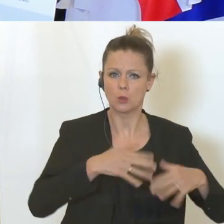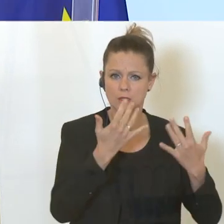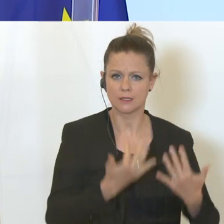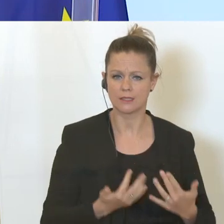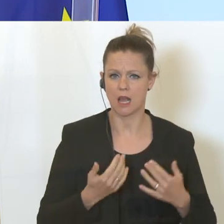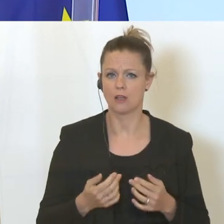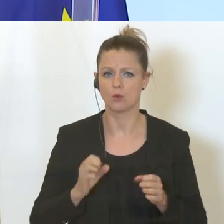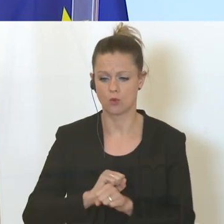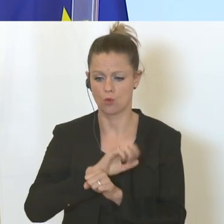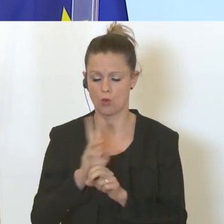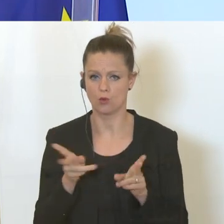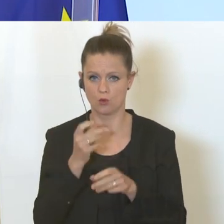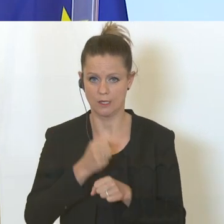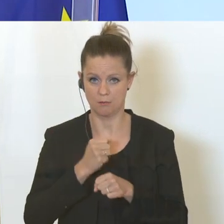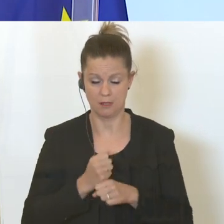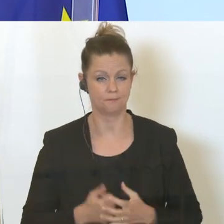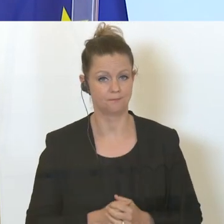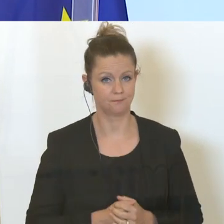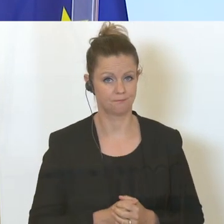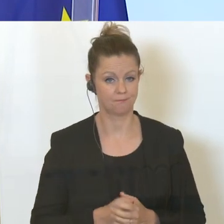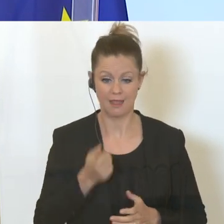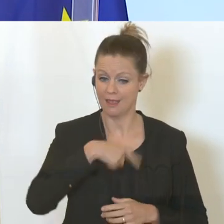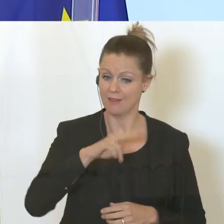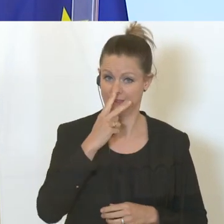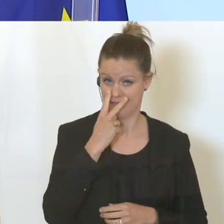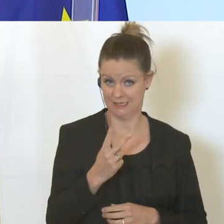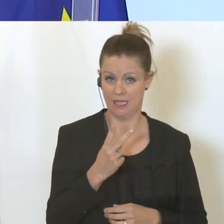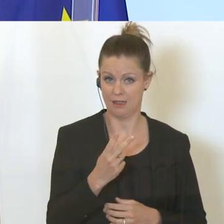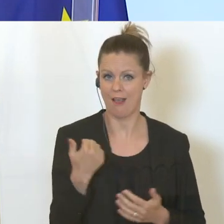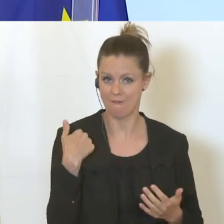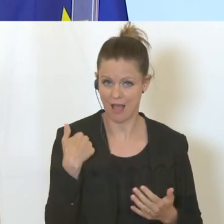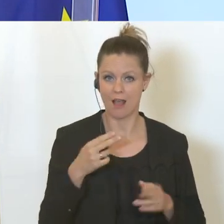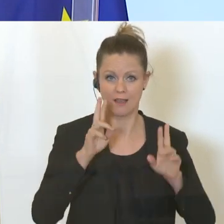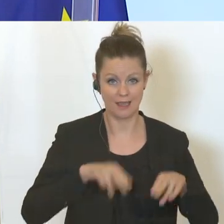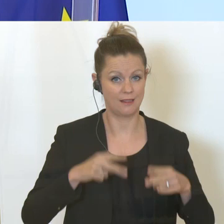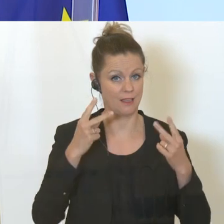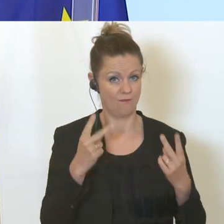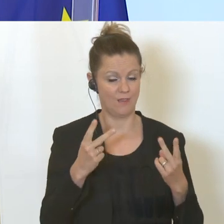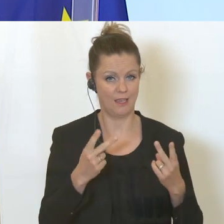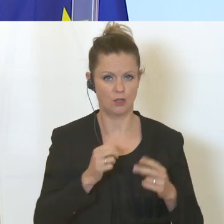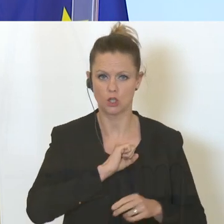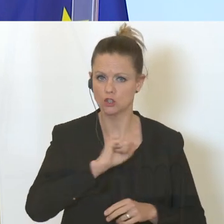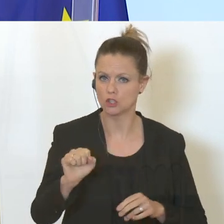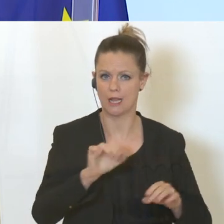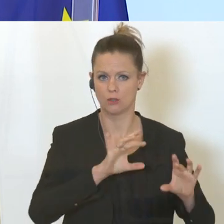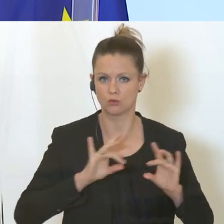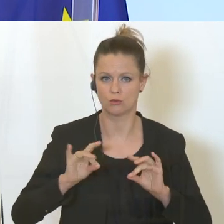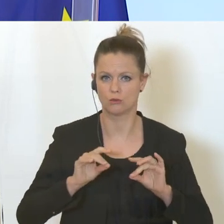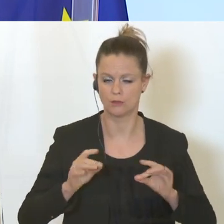Wir sehen, dass es richtig und wichtig war, schnell zu handeln und sehen den Höhepunkt der